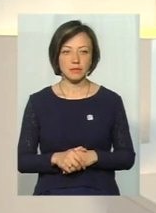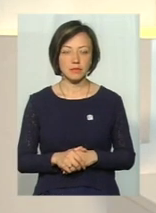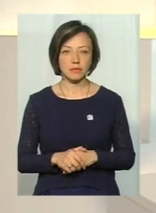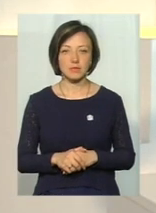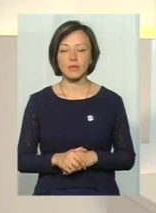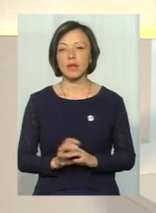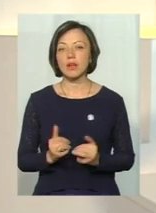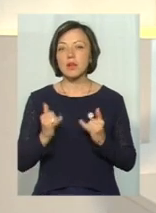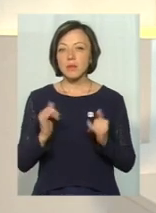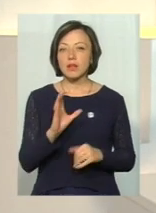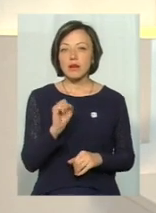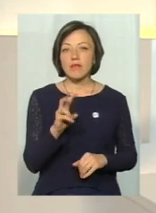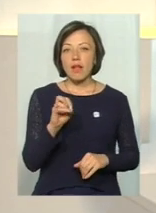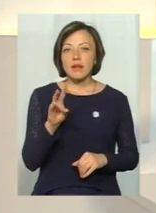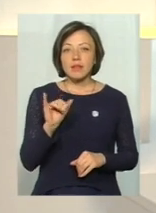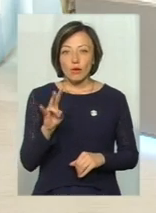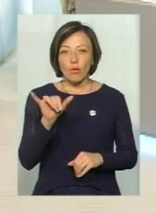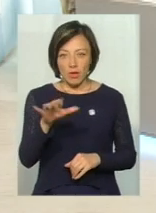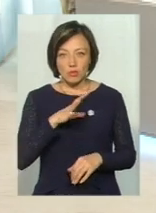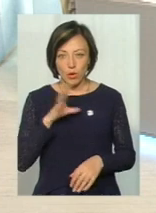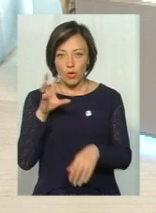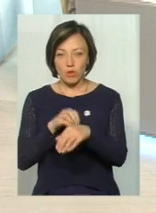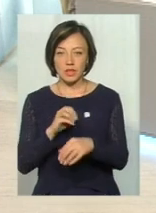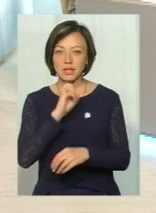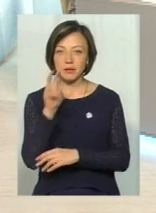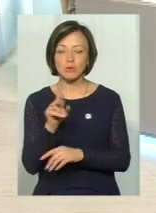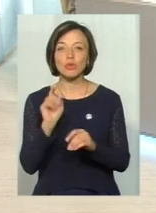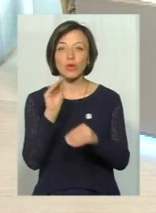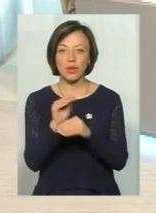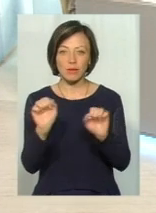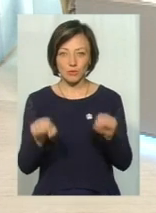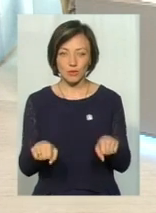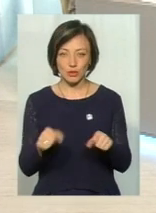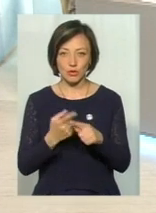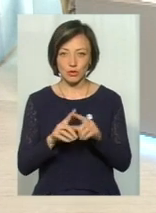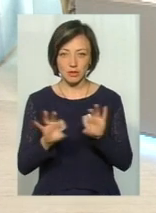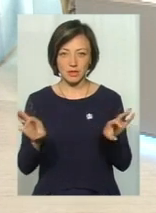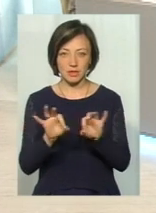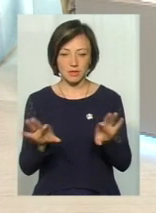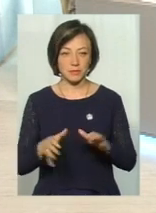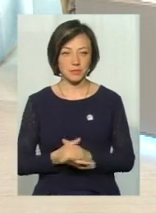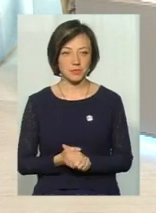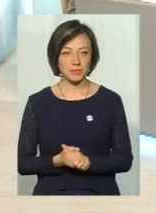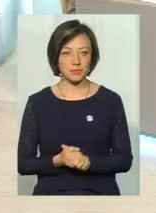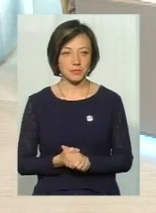Пане Валентин, у вас були випадки укусу змій? І що можете додати до слів, пане Руслану? Ну, в